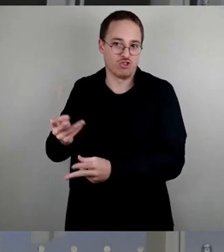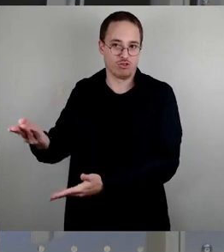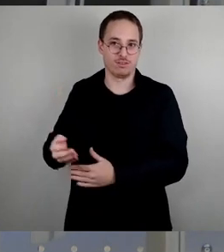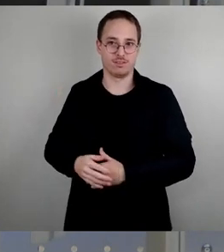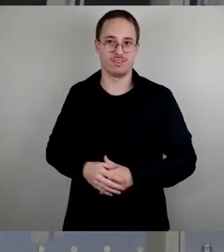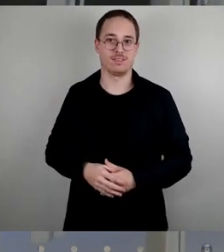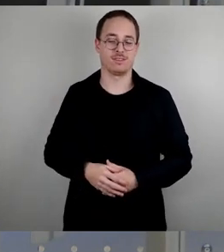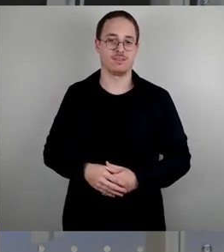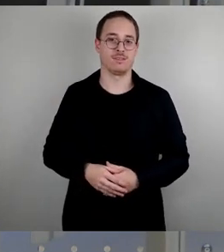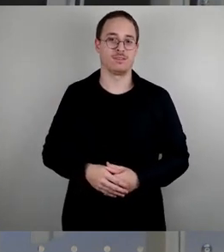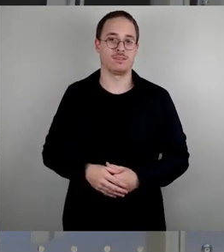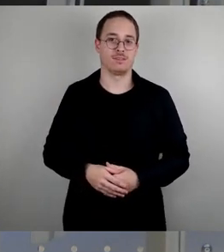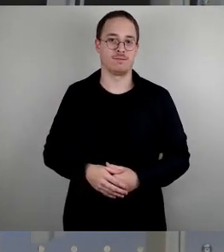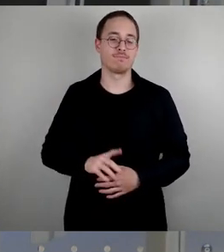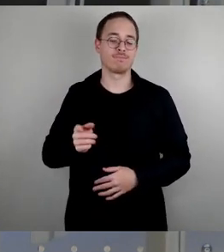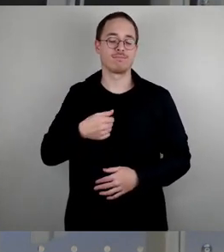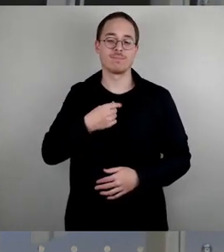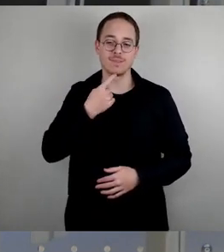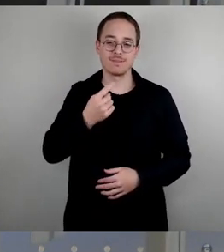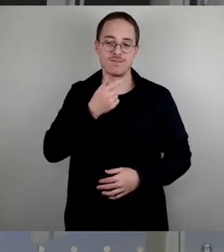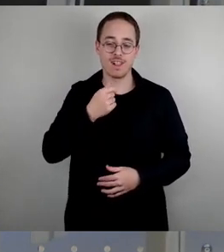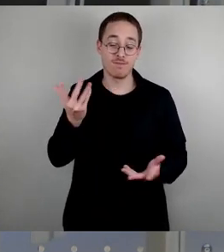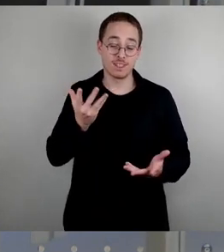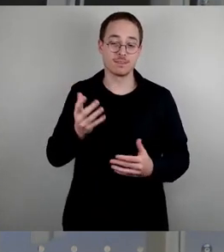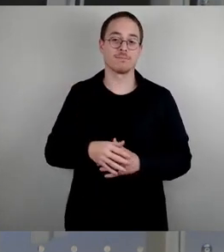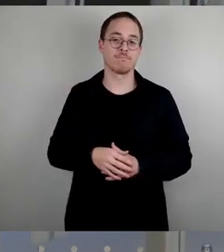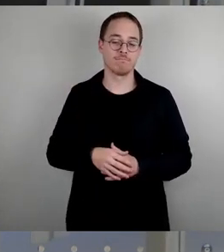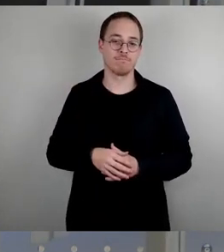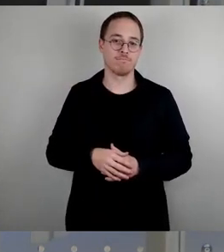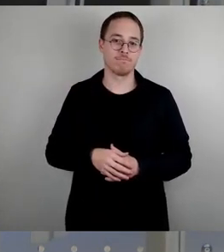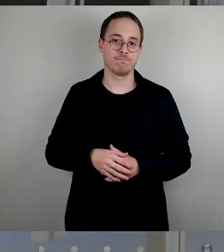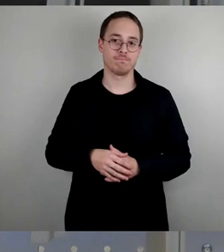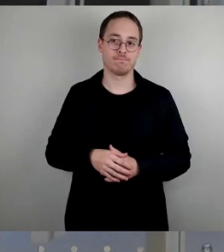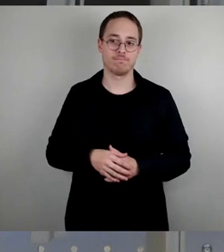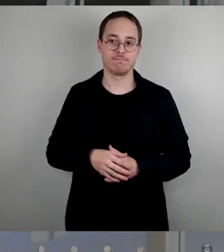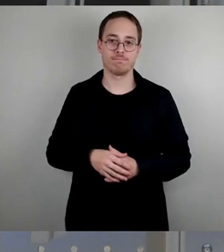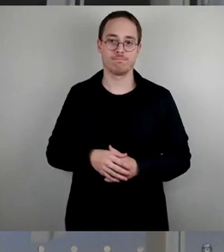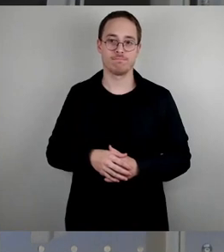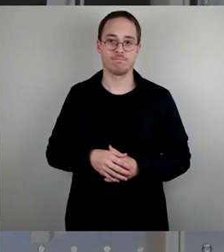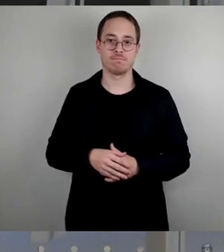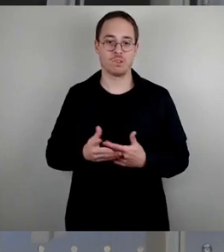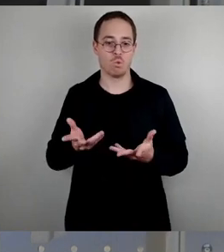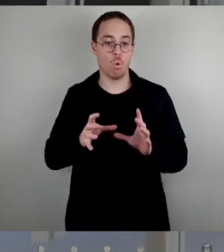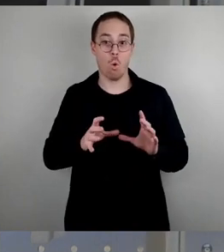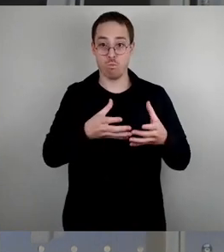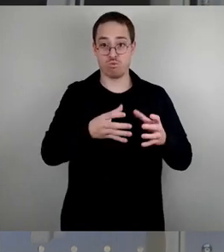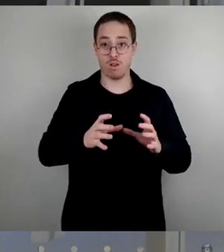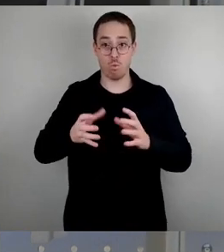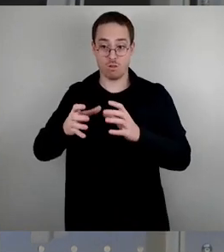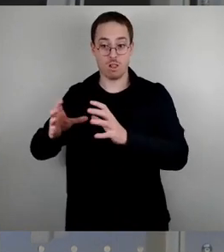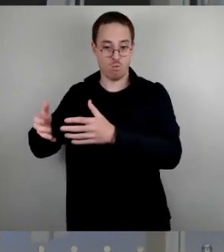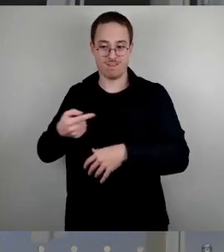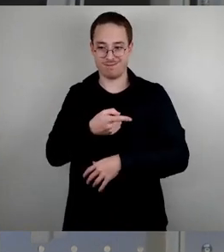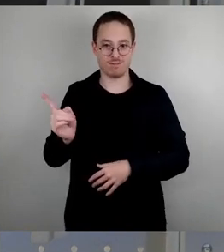Aber lassen Sie mich auch sagen, ganz vorab, ich glaube auch, dass die Kommunen mit den Asylaufgaben nicht